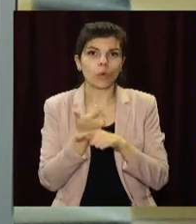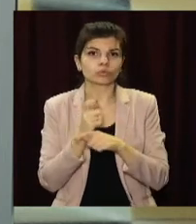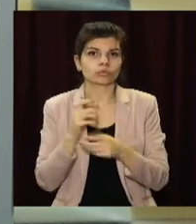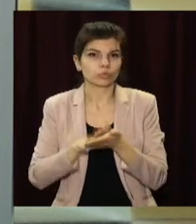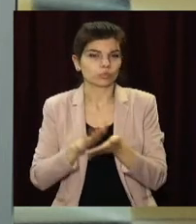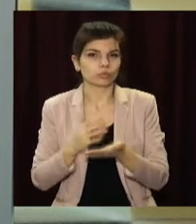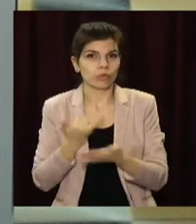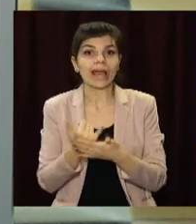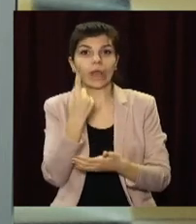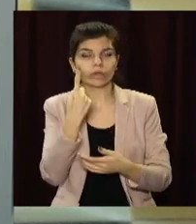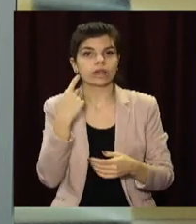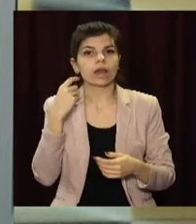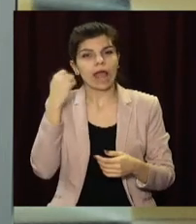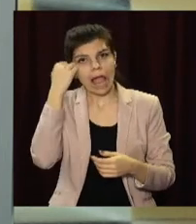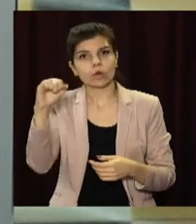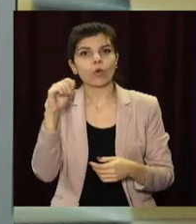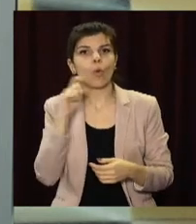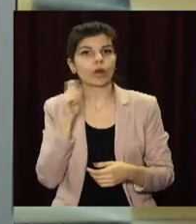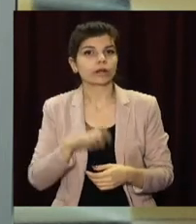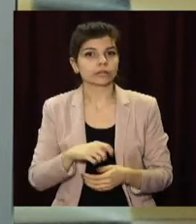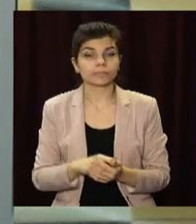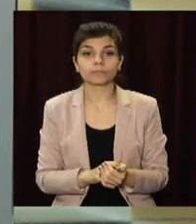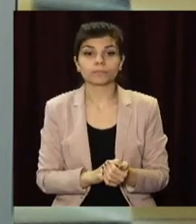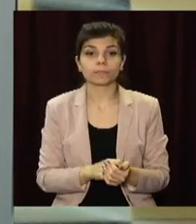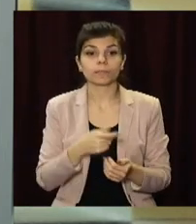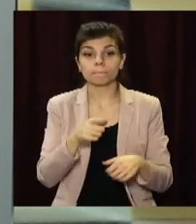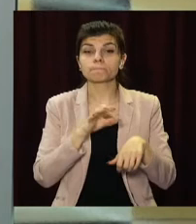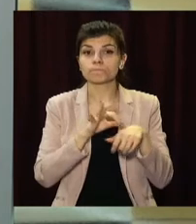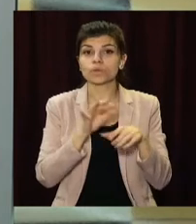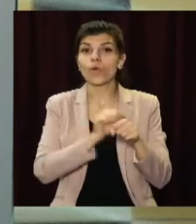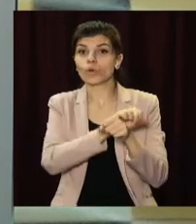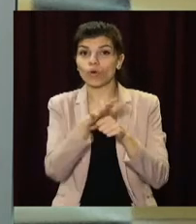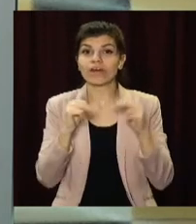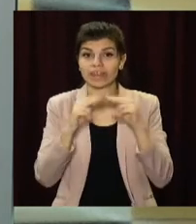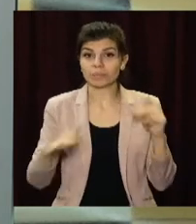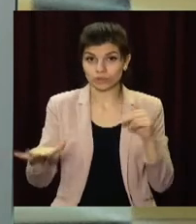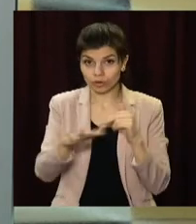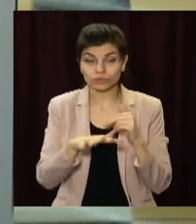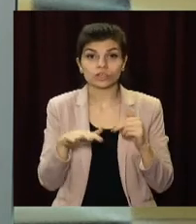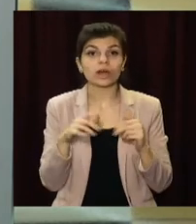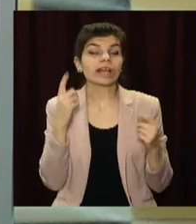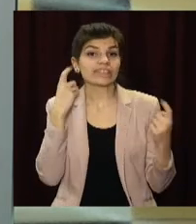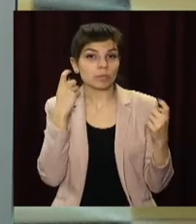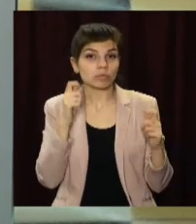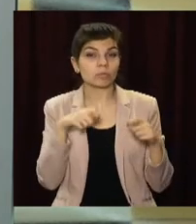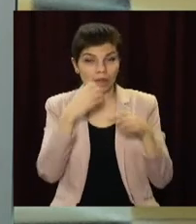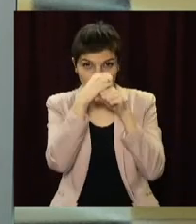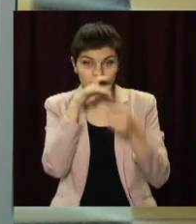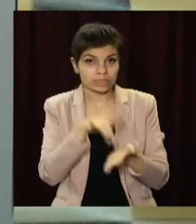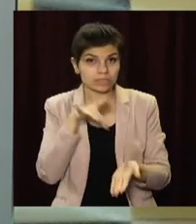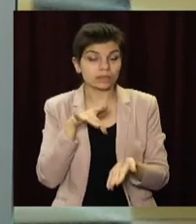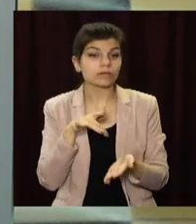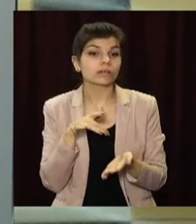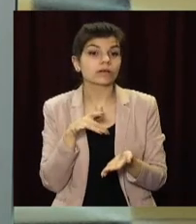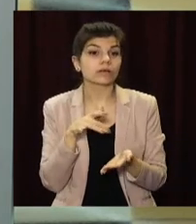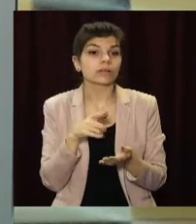Плюс 287. Стільки інфікованих на ковід виявили за попередню добу на Дніпропетровщині. Такі дані обласного лабораторного центру.